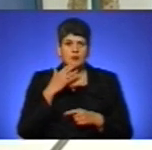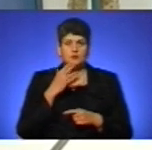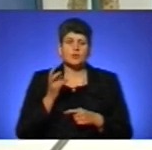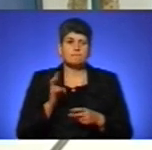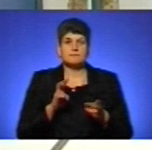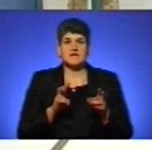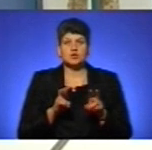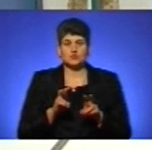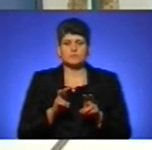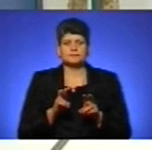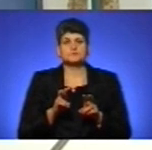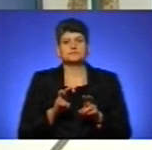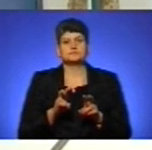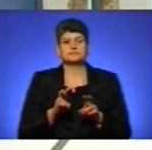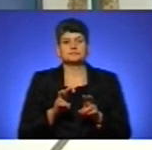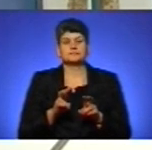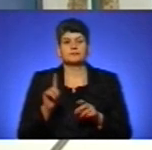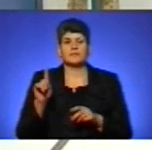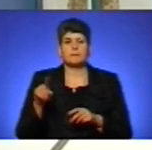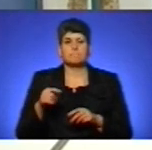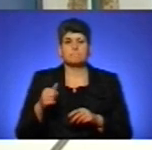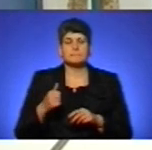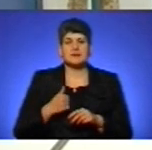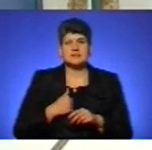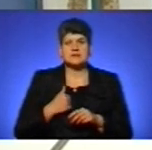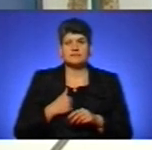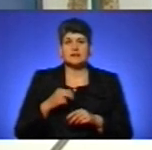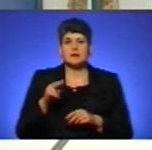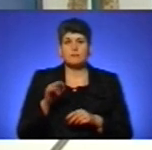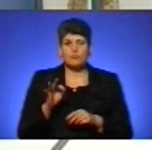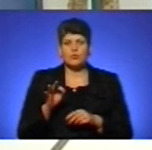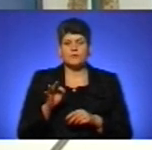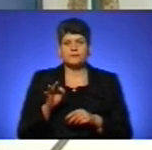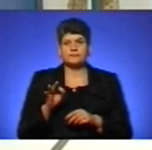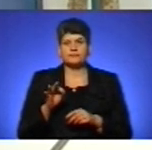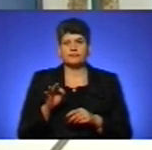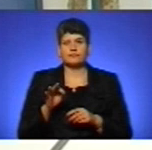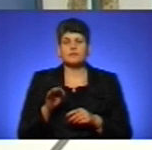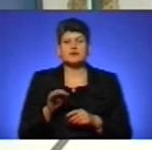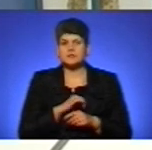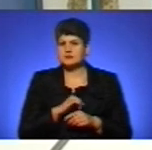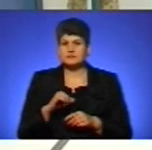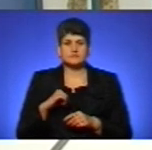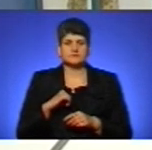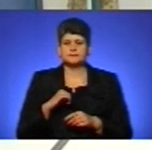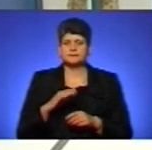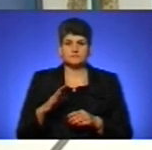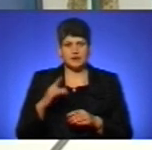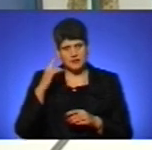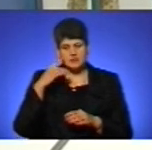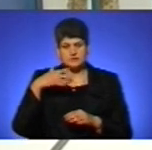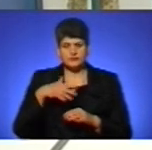призовників по виклику військового комісаріату добровільно, як свідомих